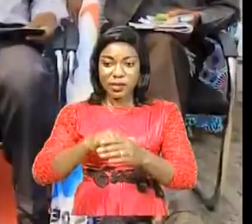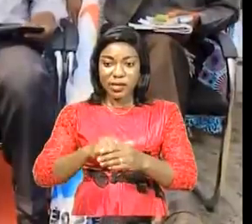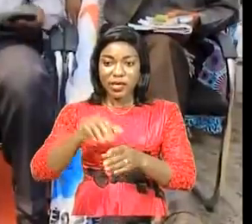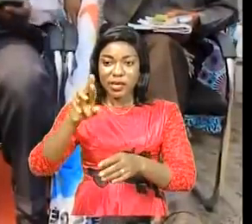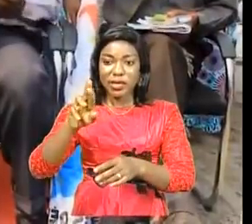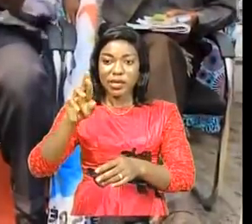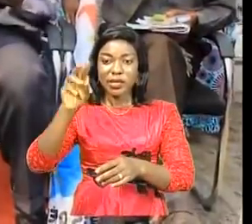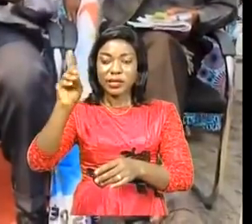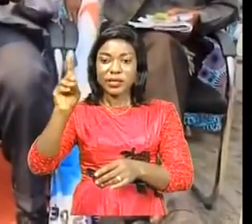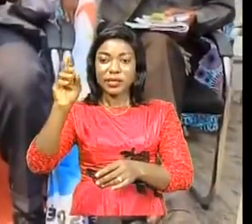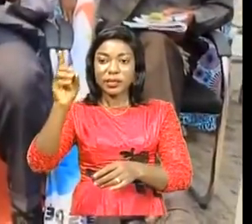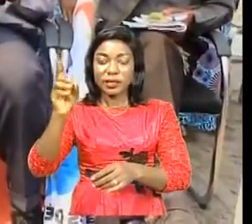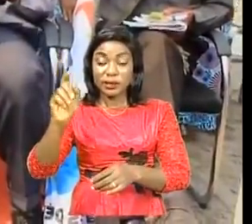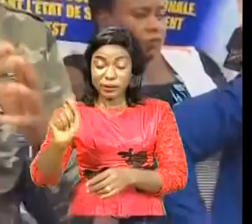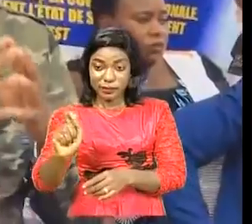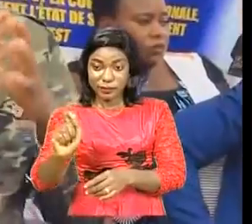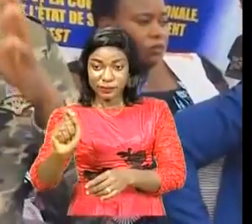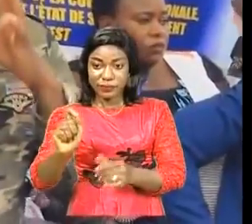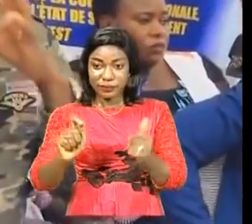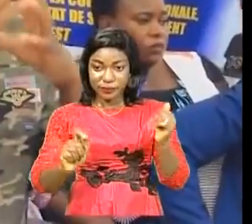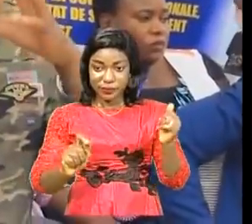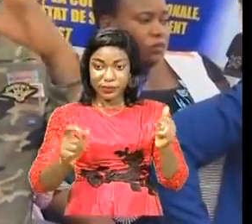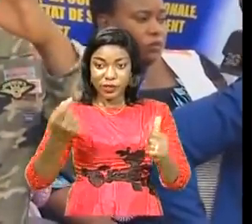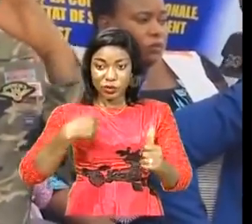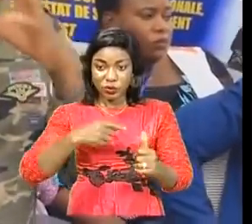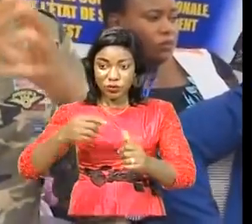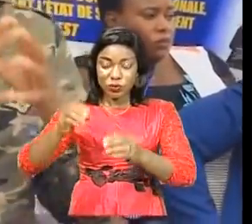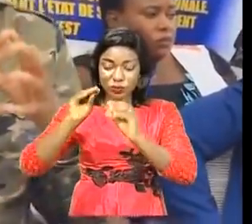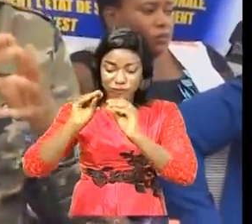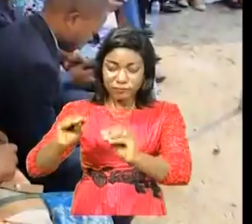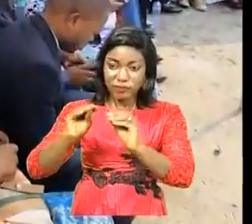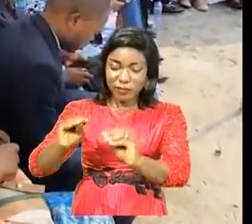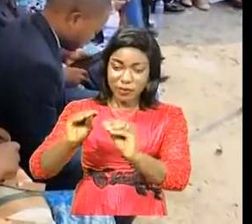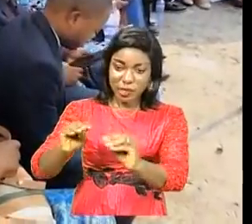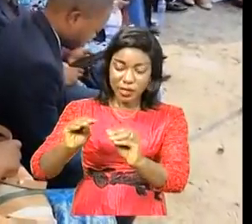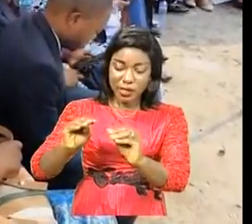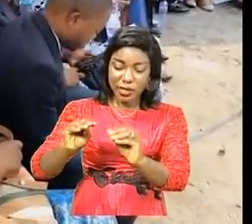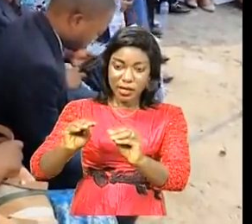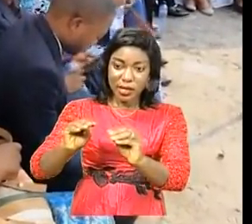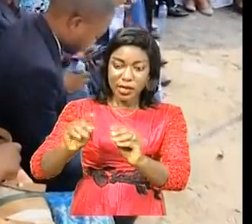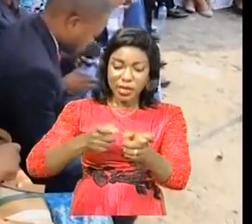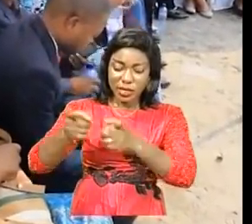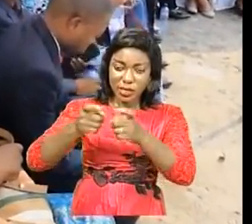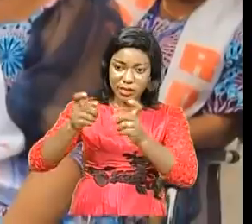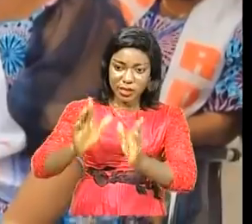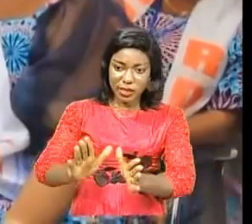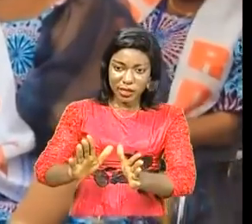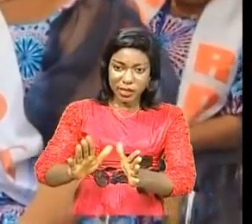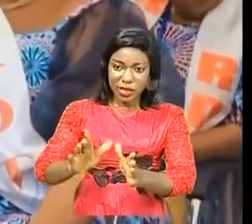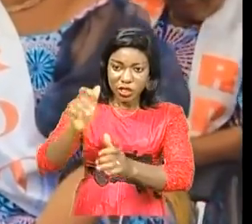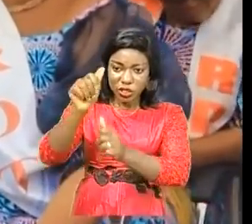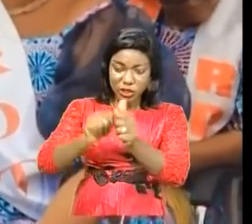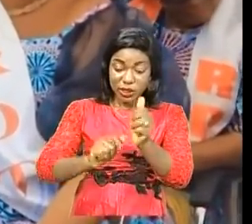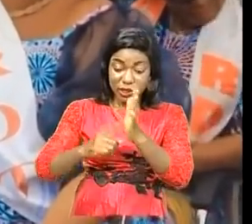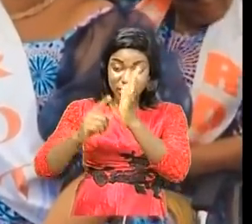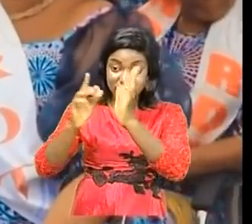Nous sommes en train d'enseigner nous sommes leadership évangélique où chaque leader doit être modèle de lui-même quand